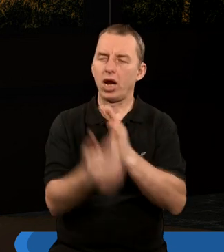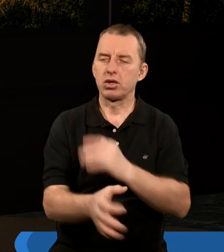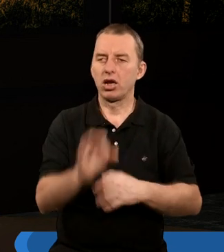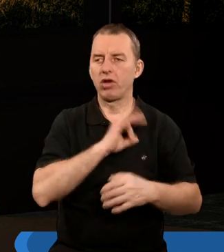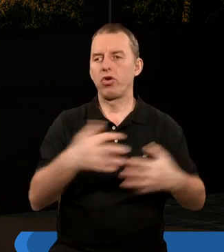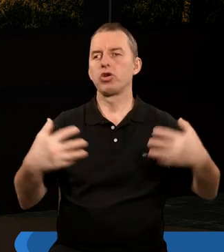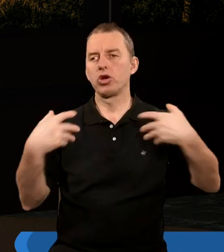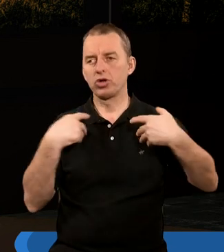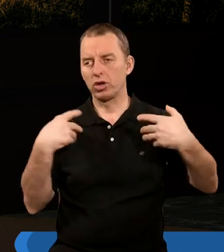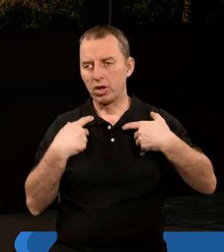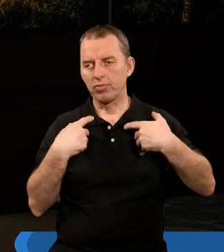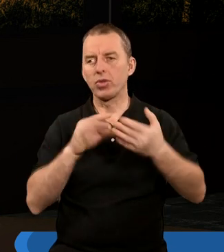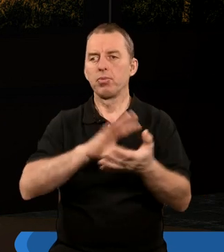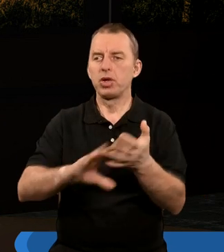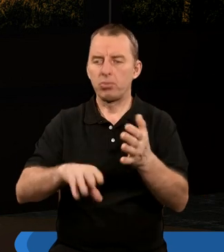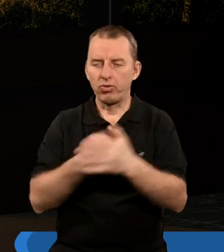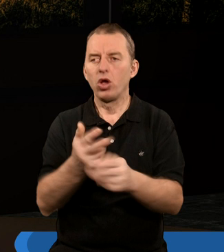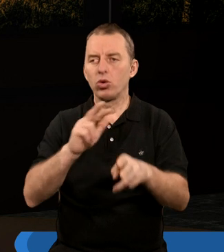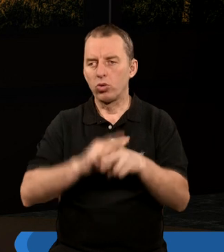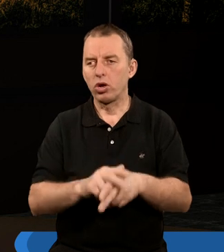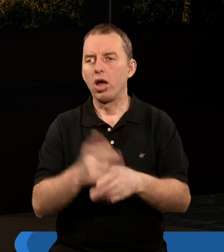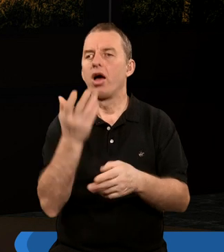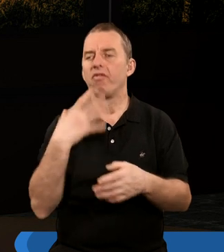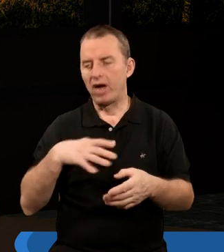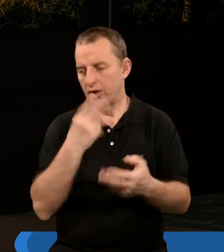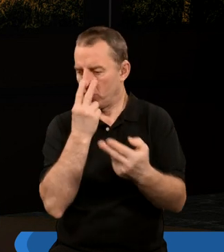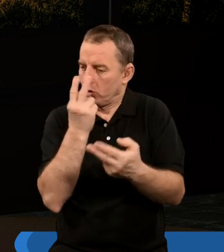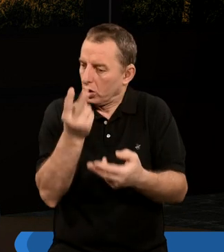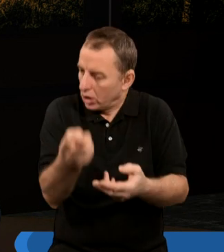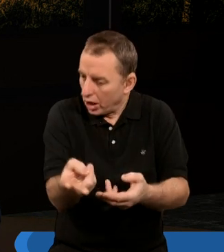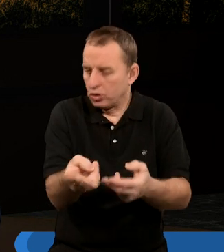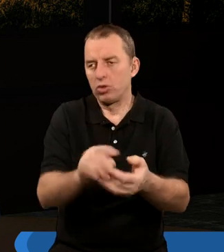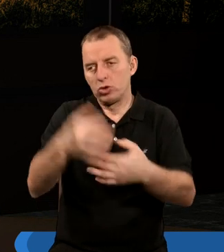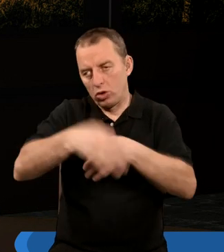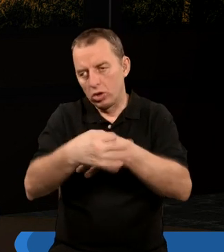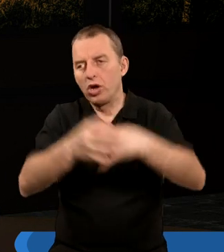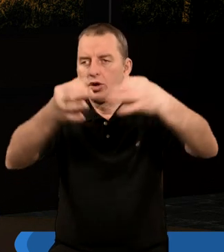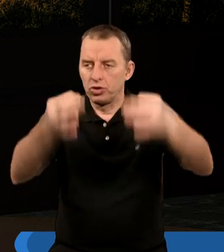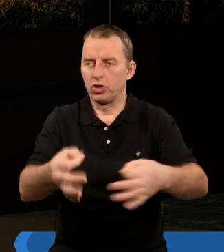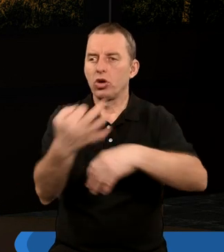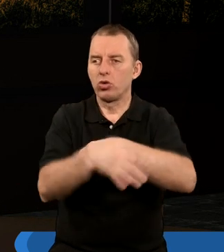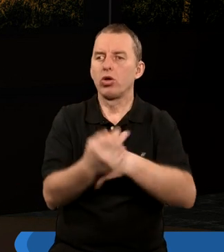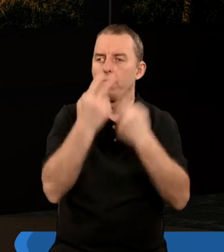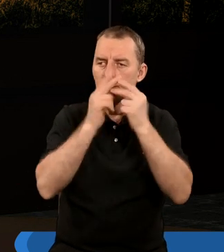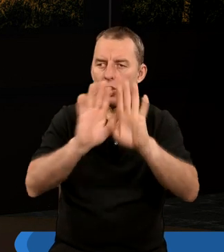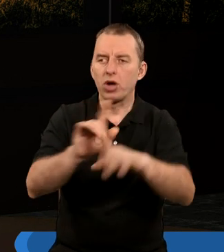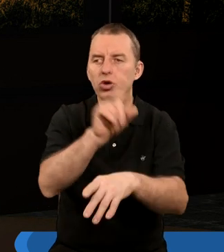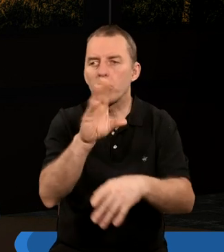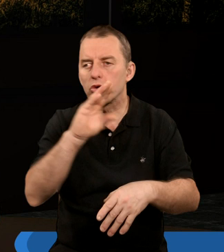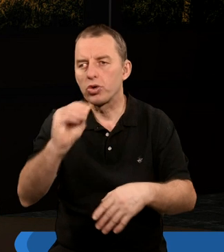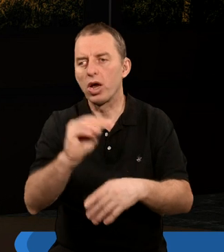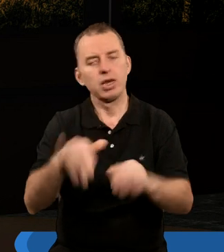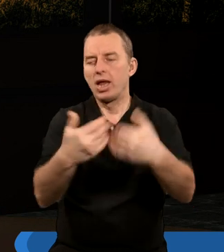życie, Biblia, do której naprawdę warto zajrzeć. Bo chociaż to nasze dzisiejsze studium pokazuje, że